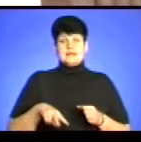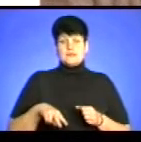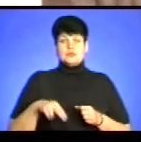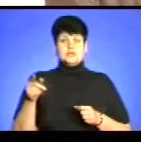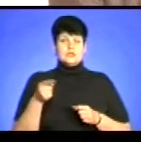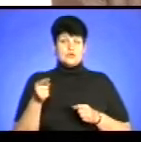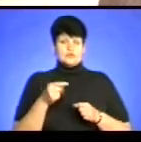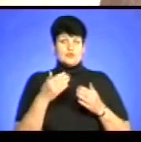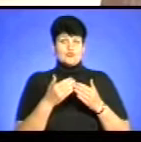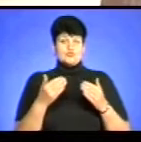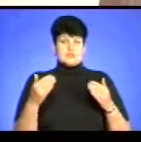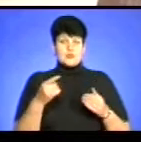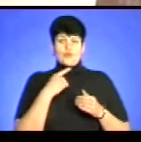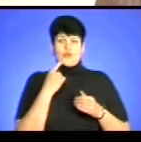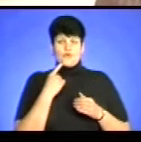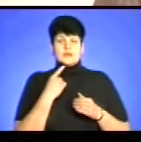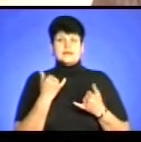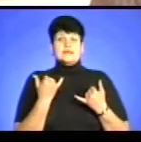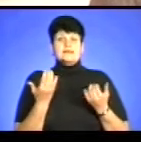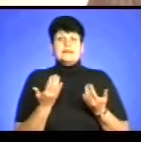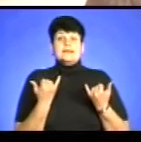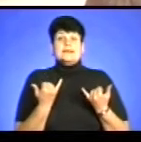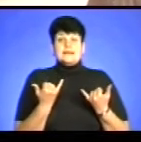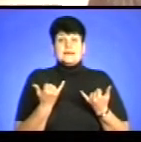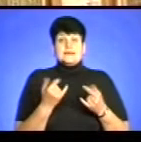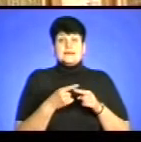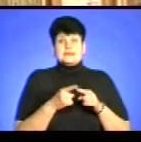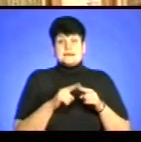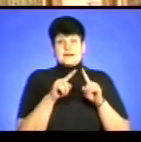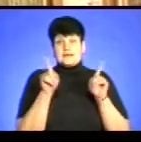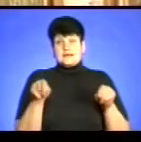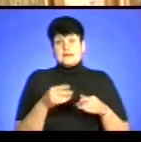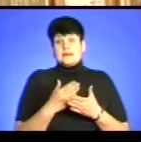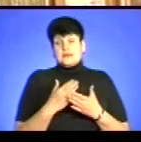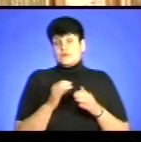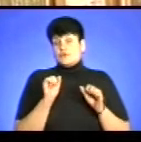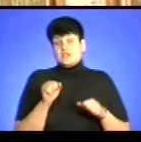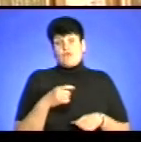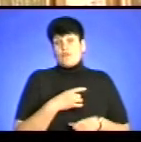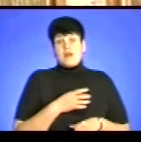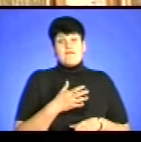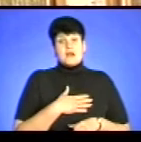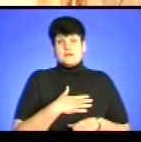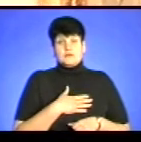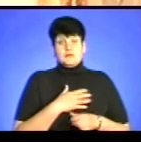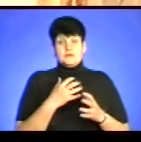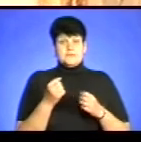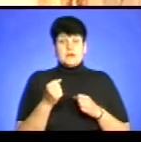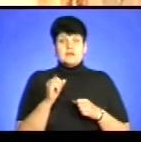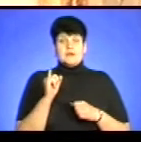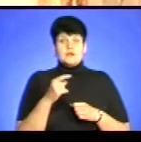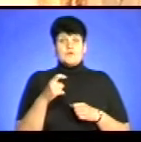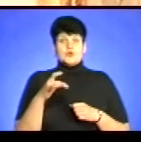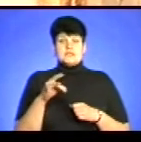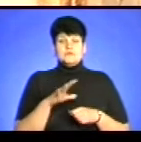музею Ігор Дуда каже, де нині знаходиться ця робота – невідомо. Можливо, у якійсь приватній колекції, адже Іван Хворостецький